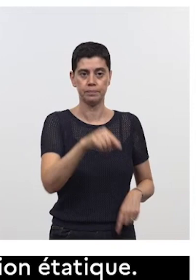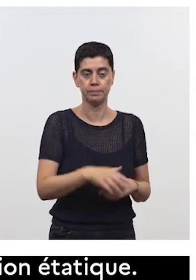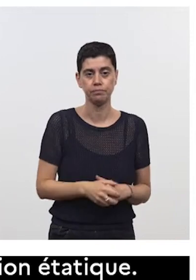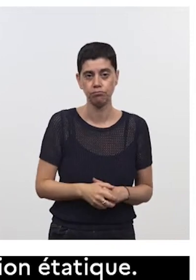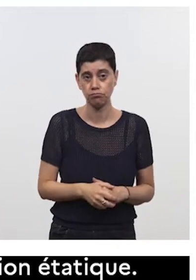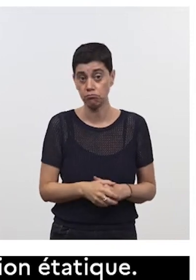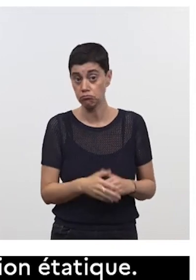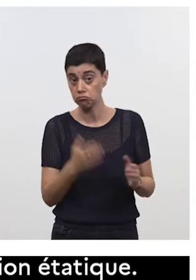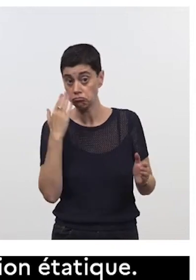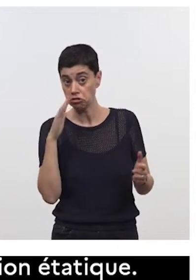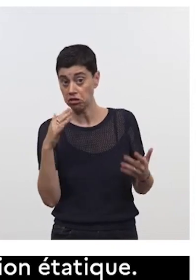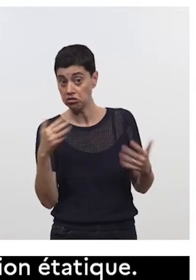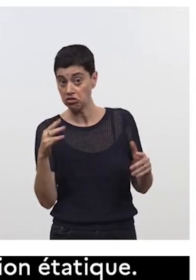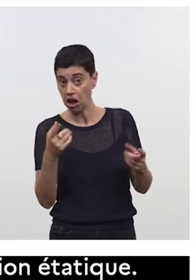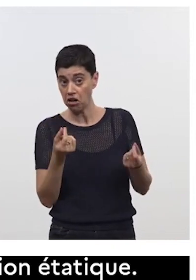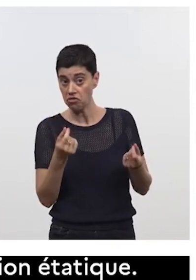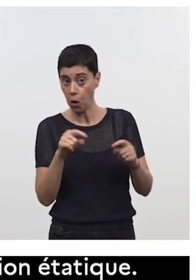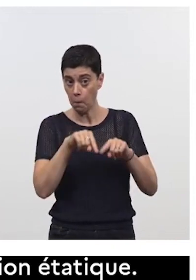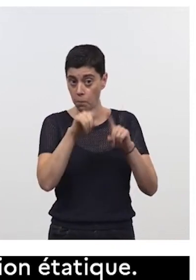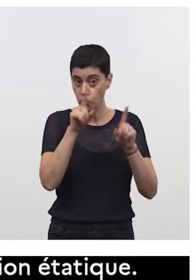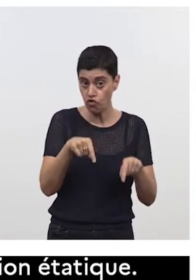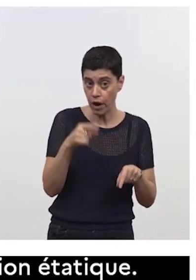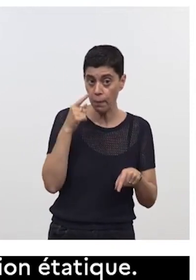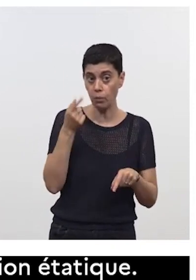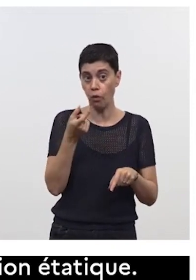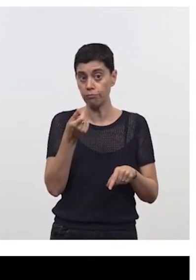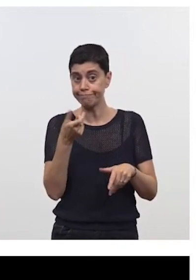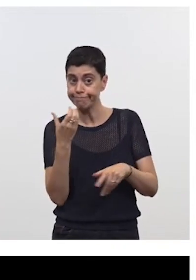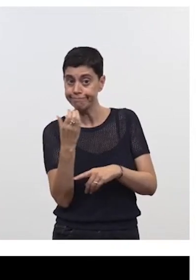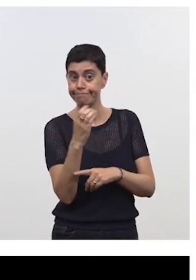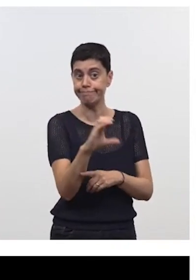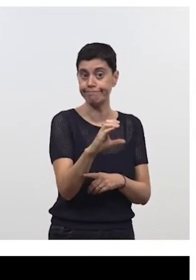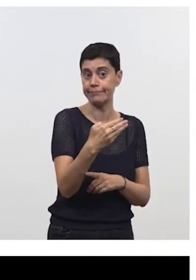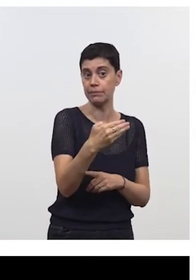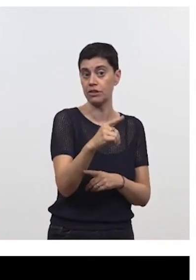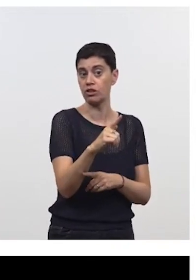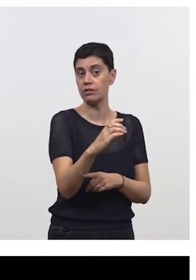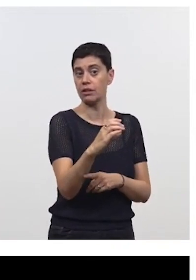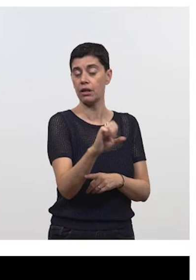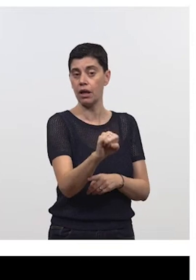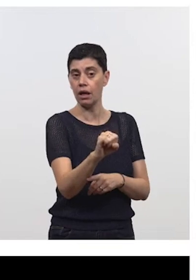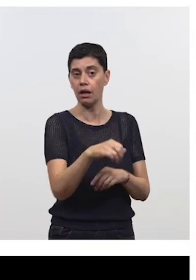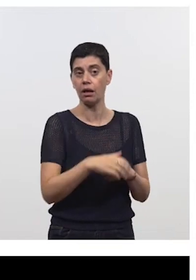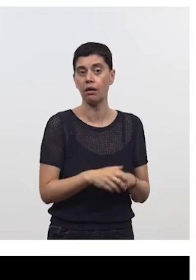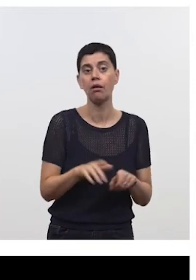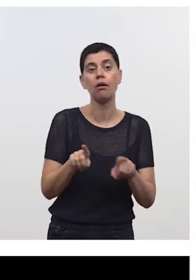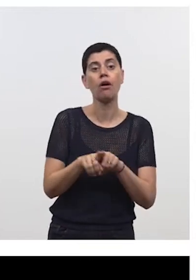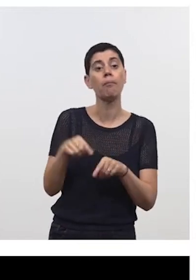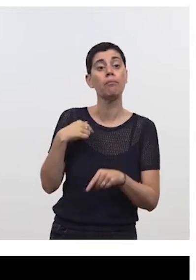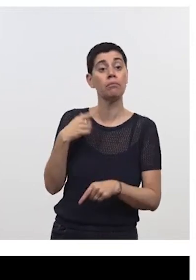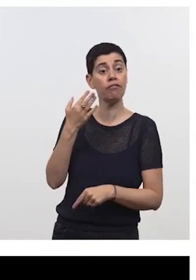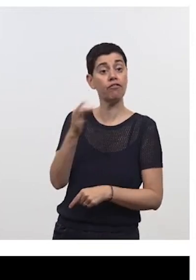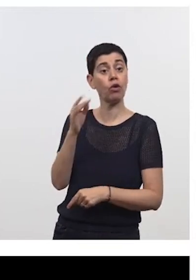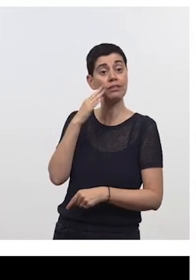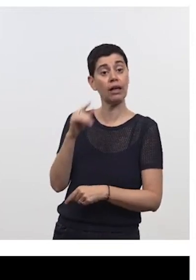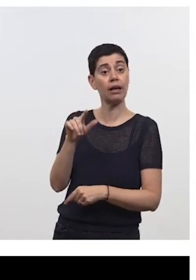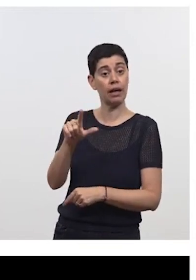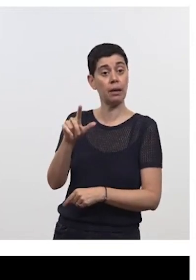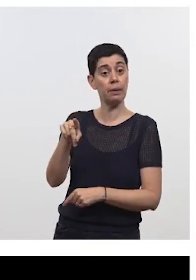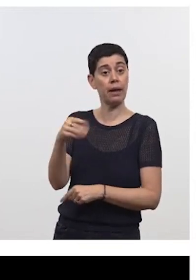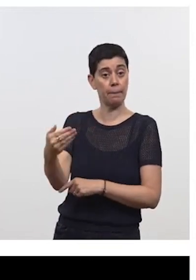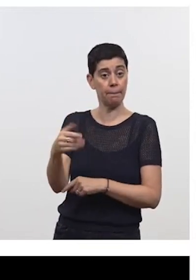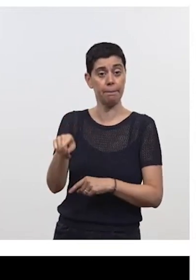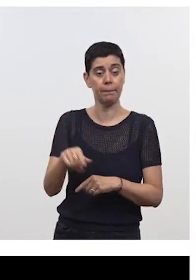budgétaires déjà arrêtés sur le financement du MGCS, de la même manière que la LPM en France ? Et une deuxième